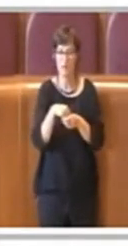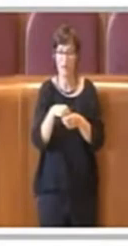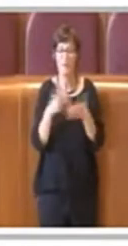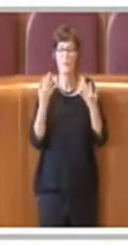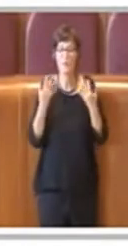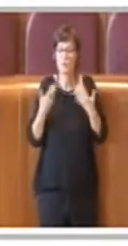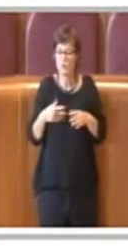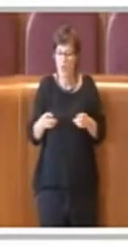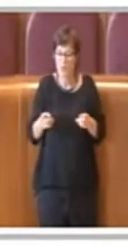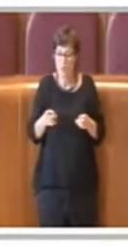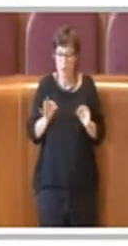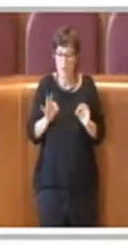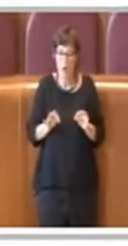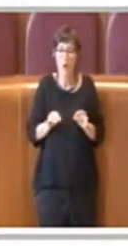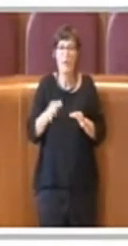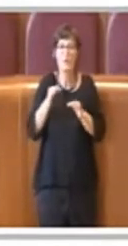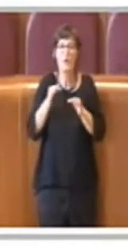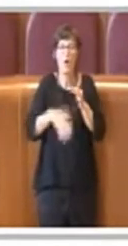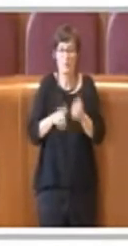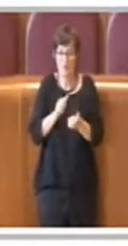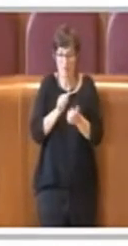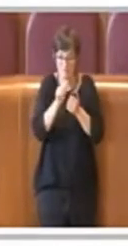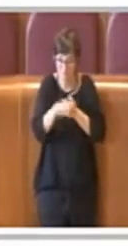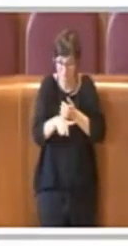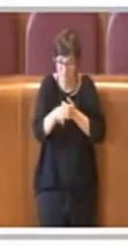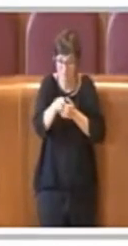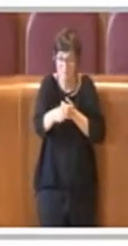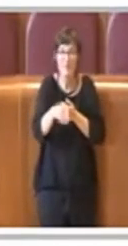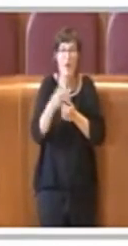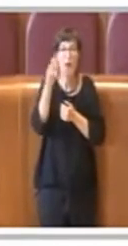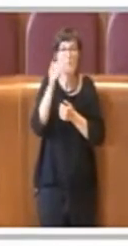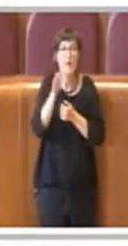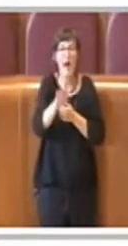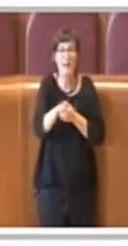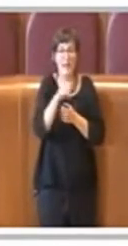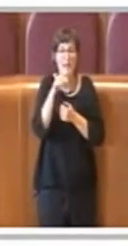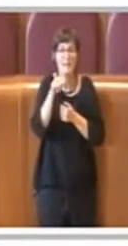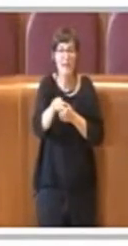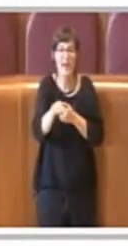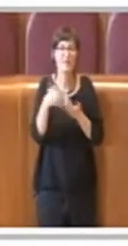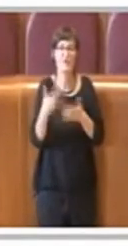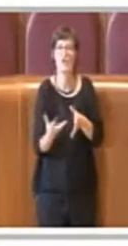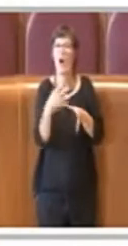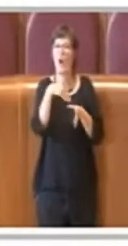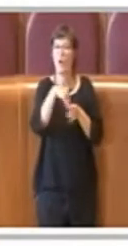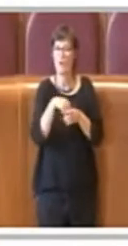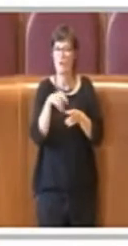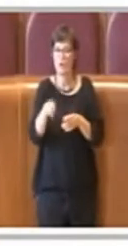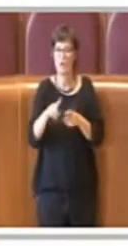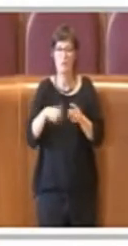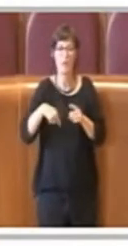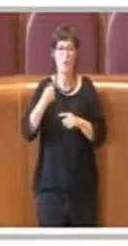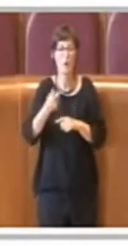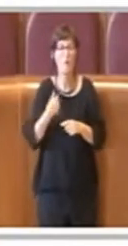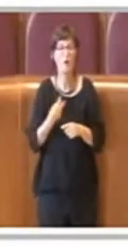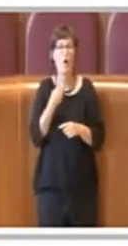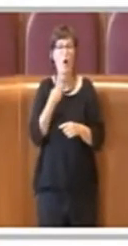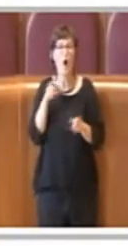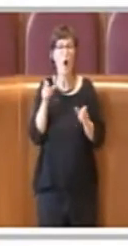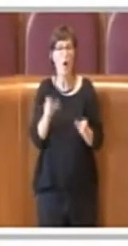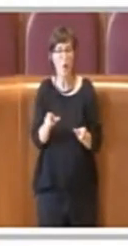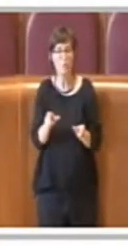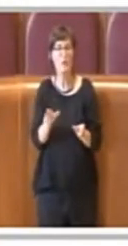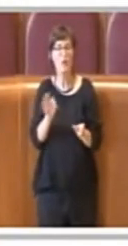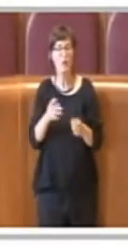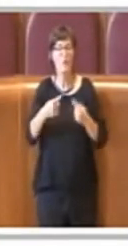vengono inviati alle commissioni per l'espressione di parere, successivamente come tutti ben sapete noi obblighiamo le commissioni all'esame di